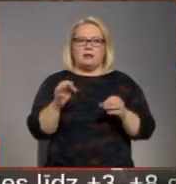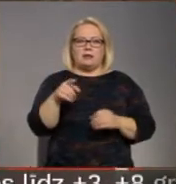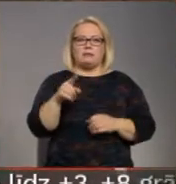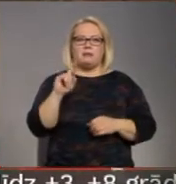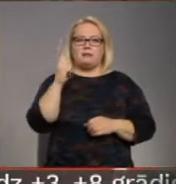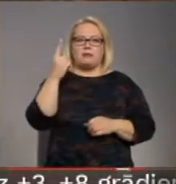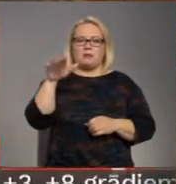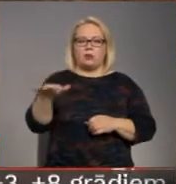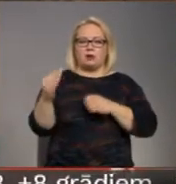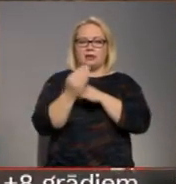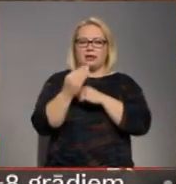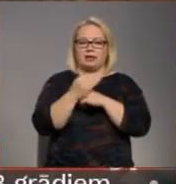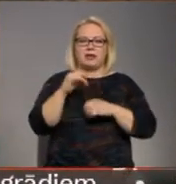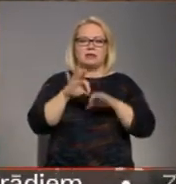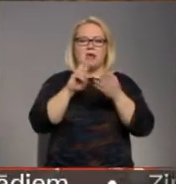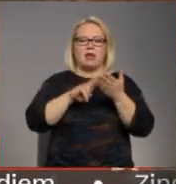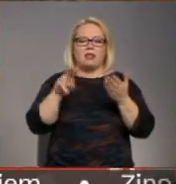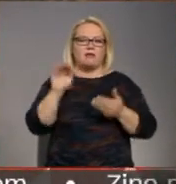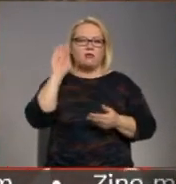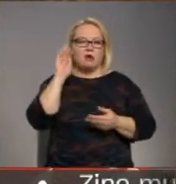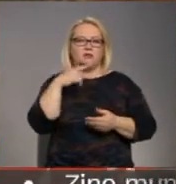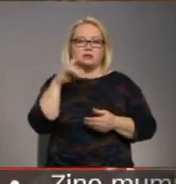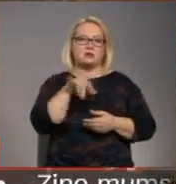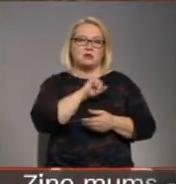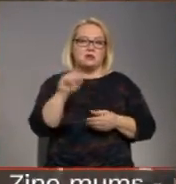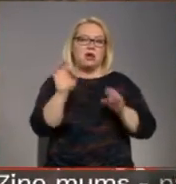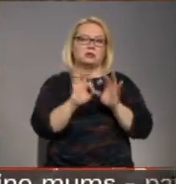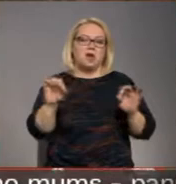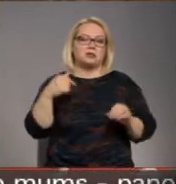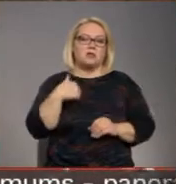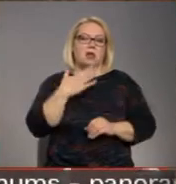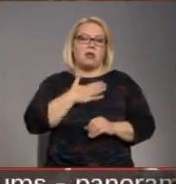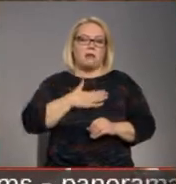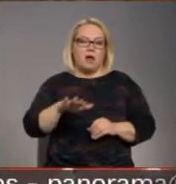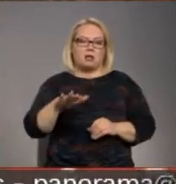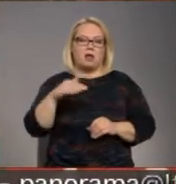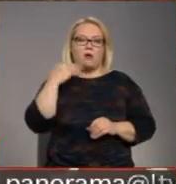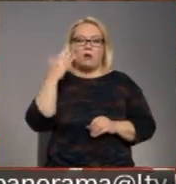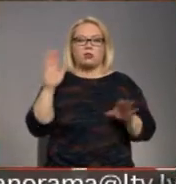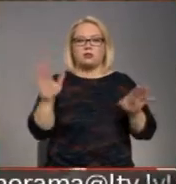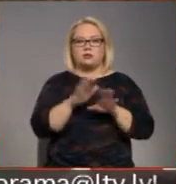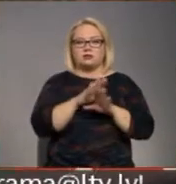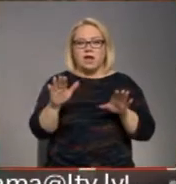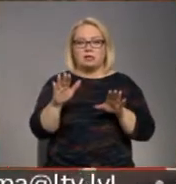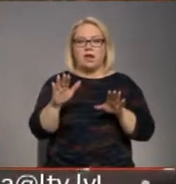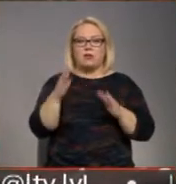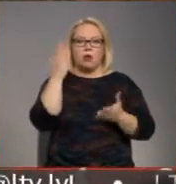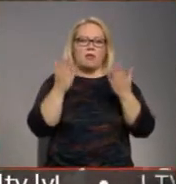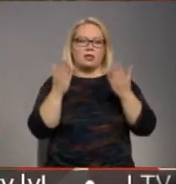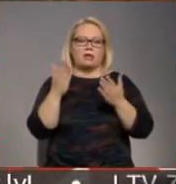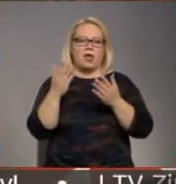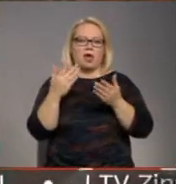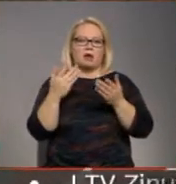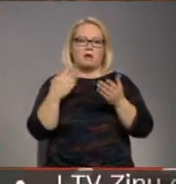kritiķis, ka es viņam ļāvu noklausīties, kā izklausās. Viņš reica, jā, skaisti, man patīk. Un tā kā nodziedētu, es braucam no mēģinājuma